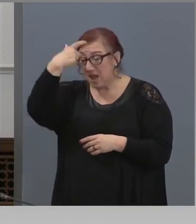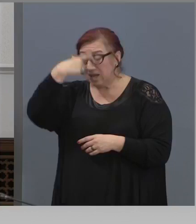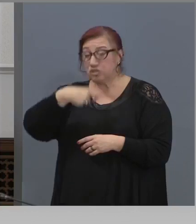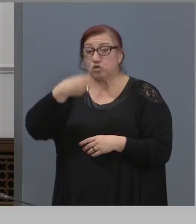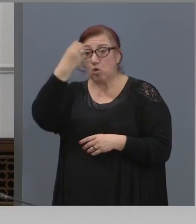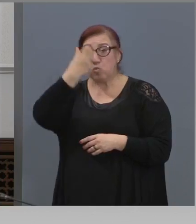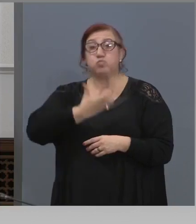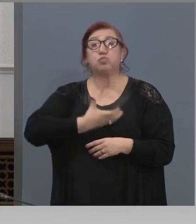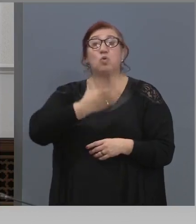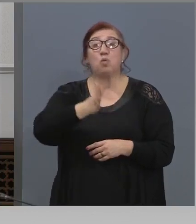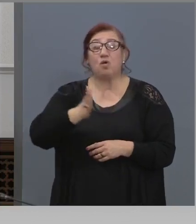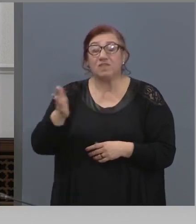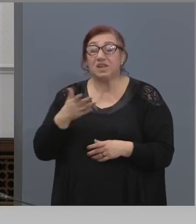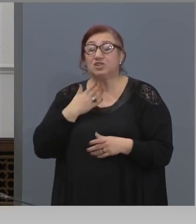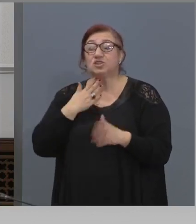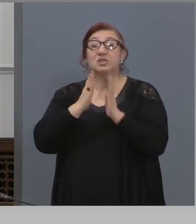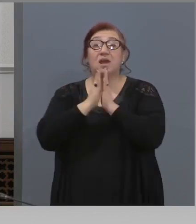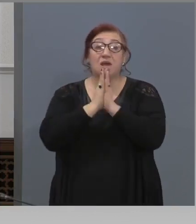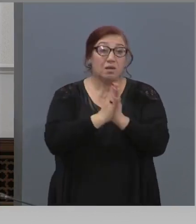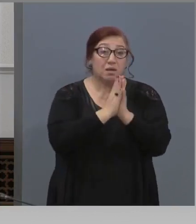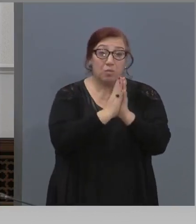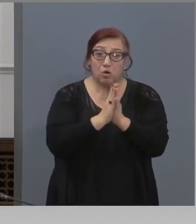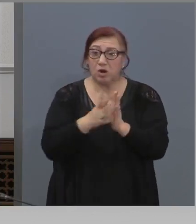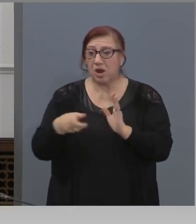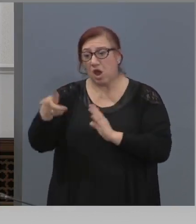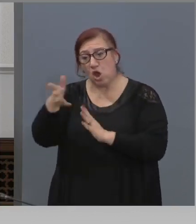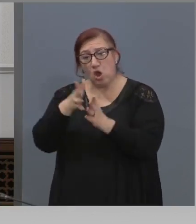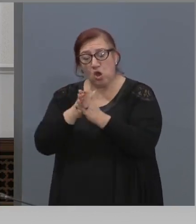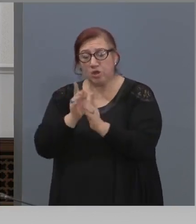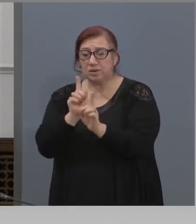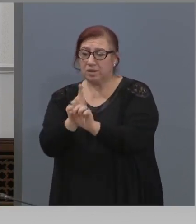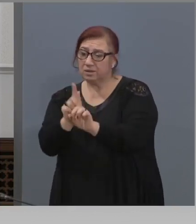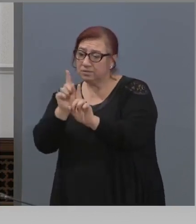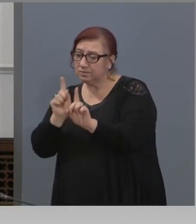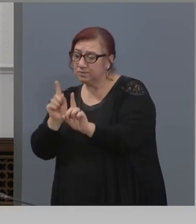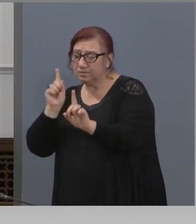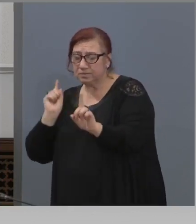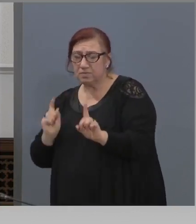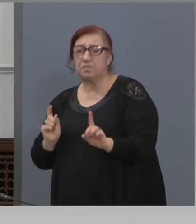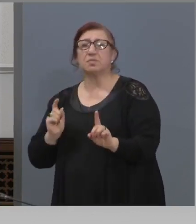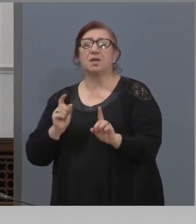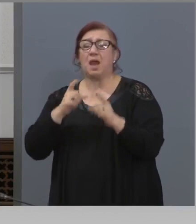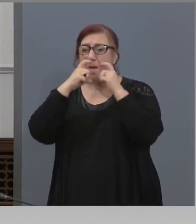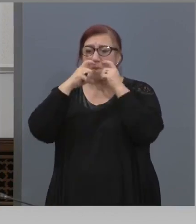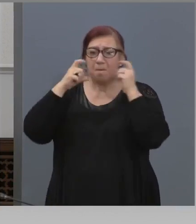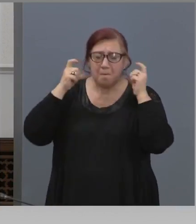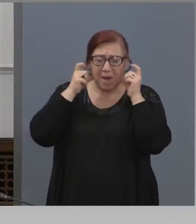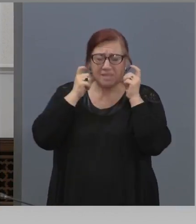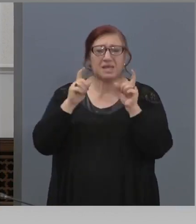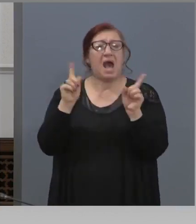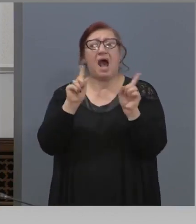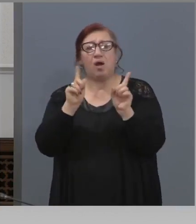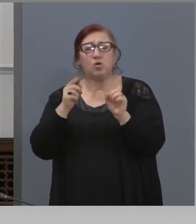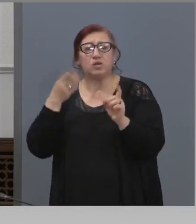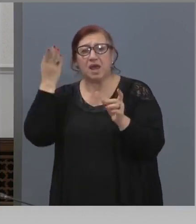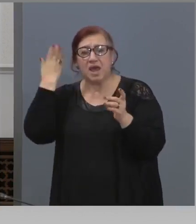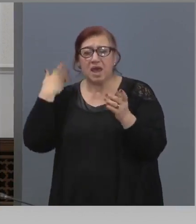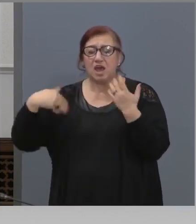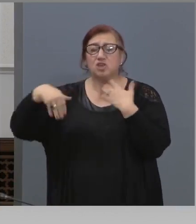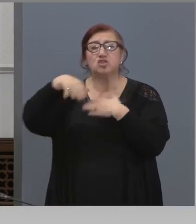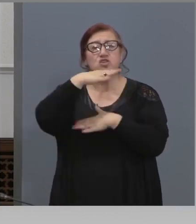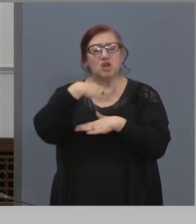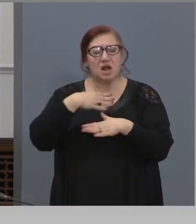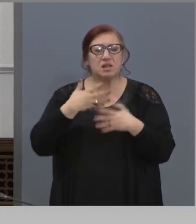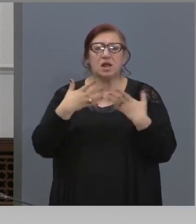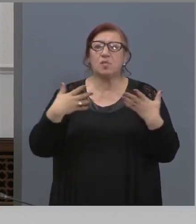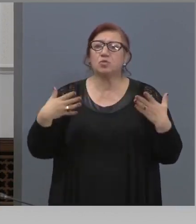по поведе, ще призувават за разстоянието, маските или шал, ако някой случайно без маски, много от владиците са